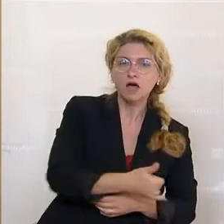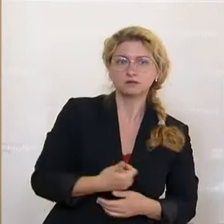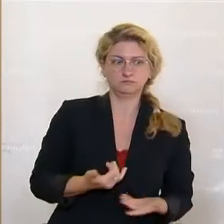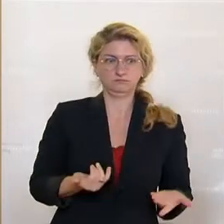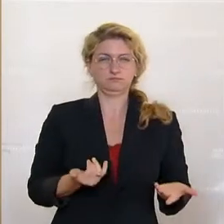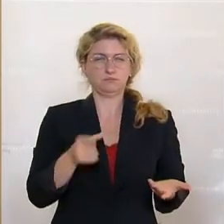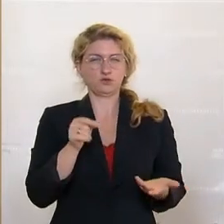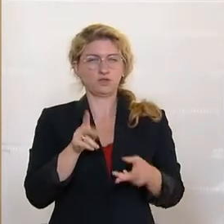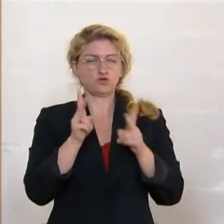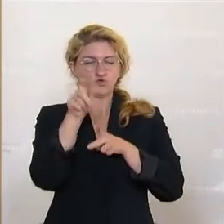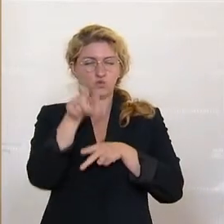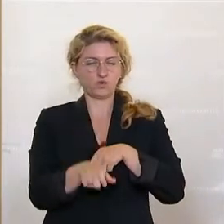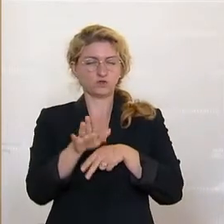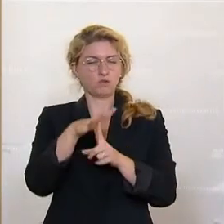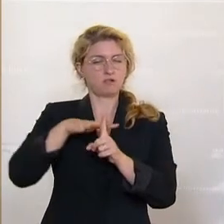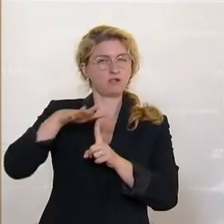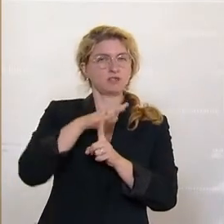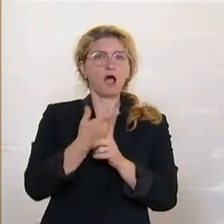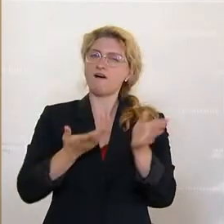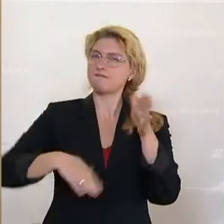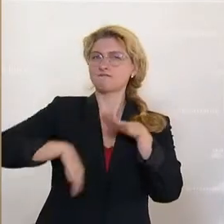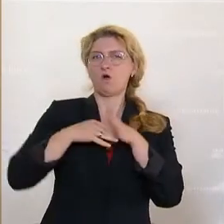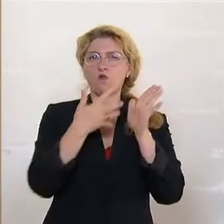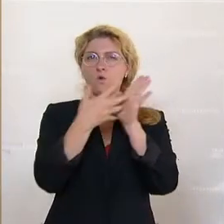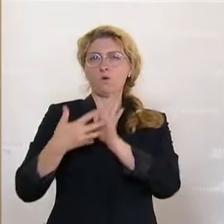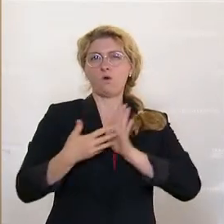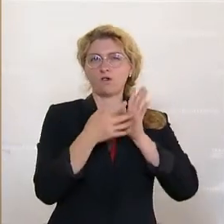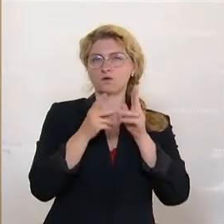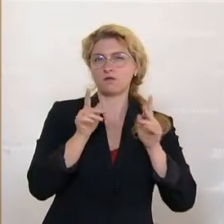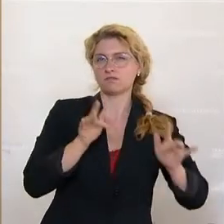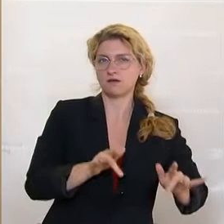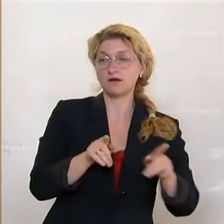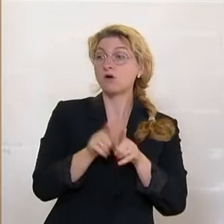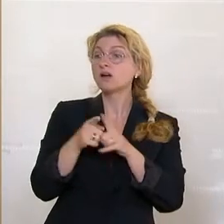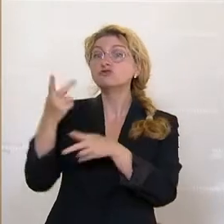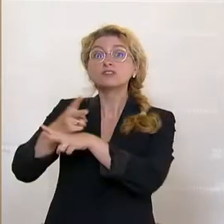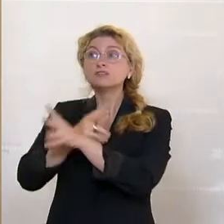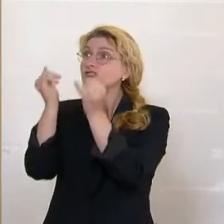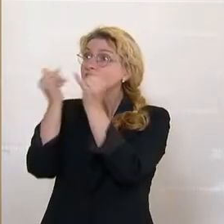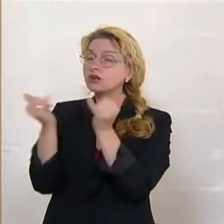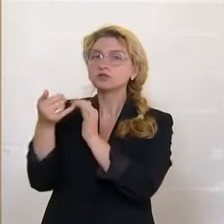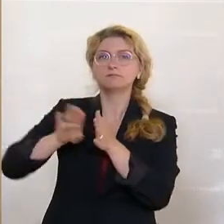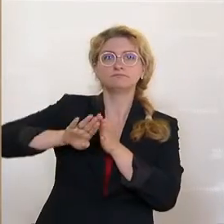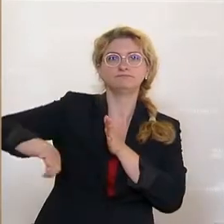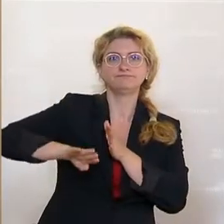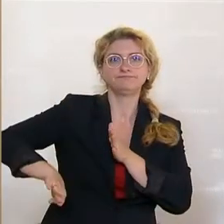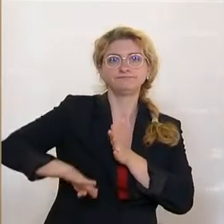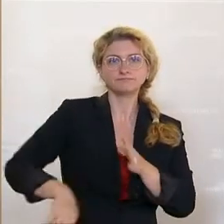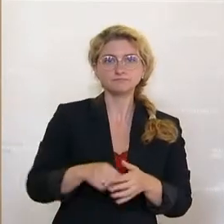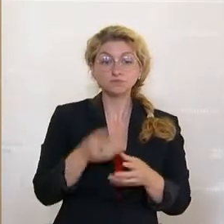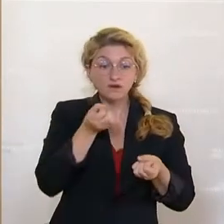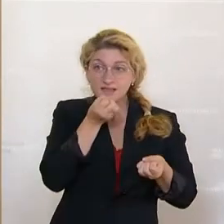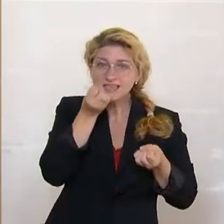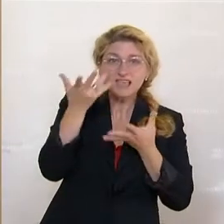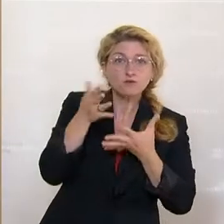Kurz und seinem Umfeld ausgehen und alle rechtsstaatlichen Institutionen einfach ausgeblendet werden. Und die Informationspflichten und die